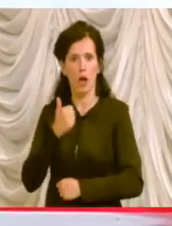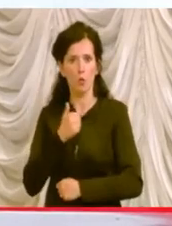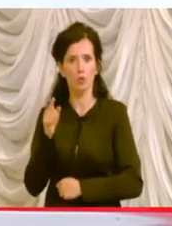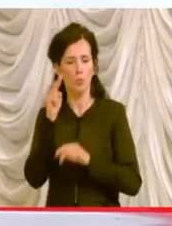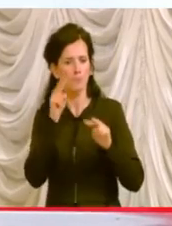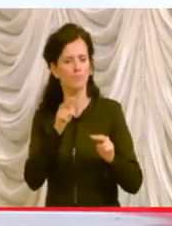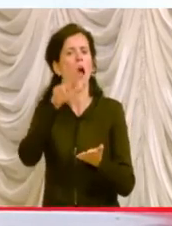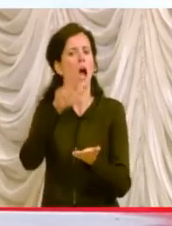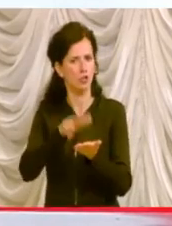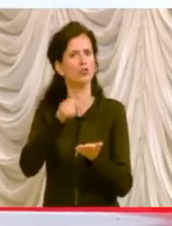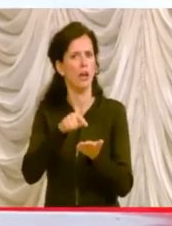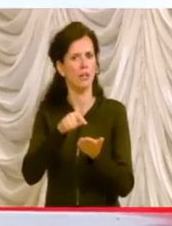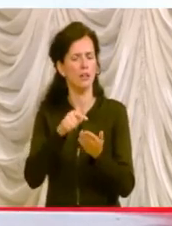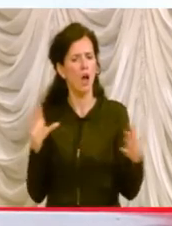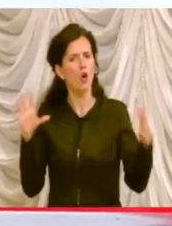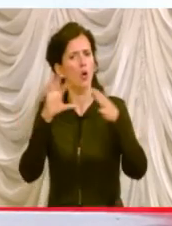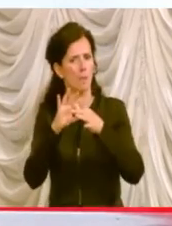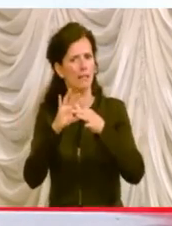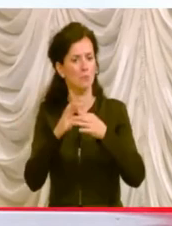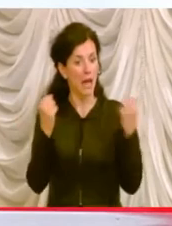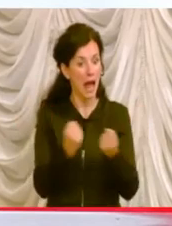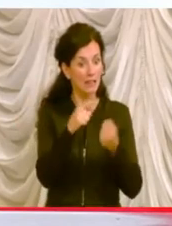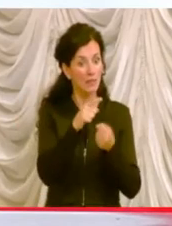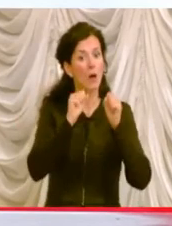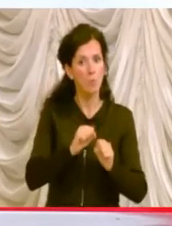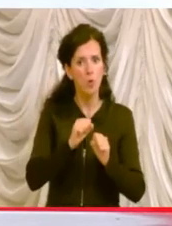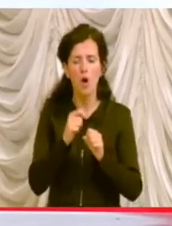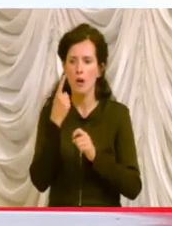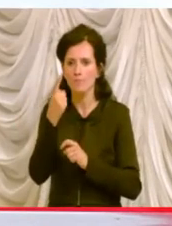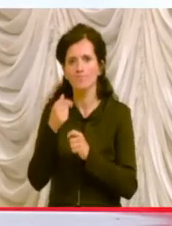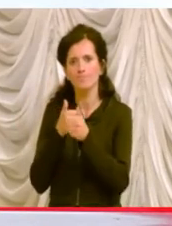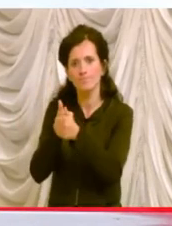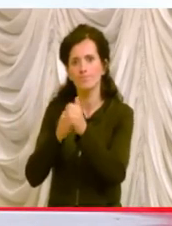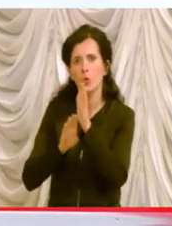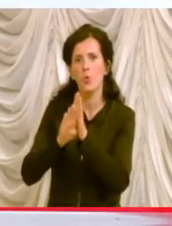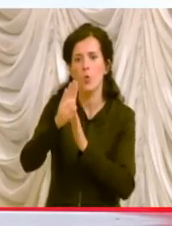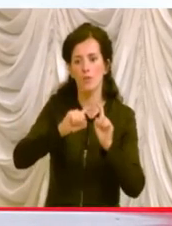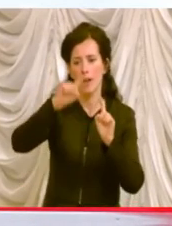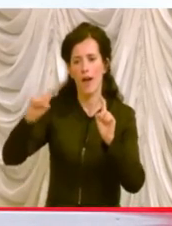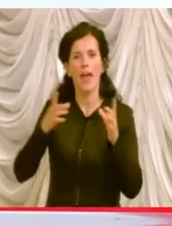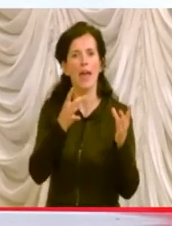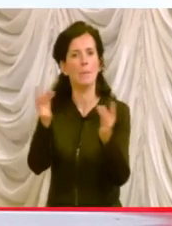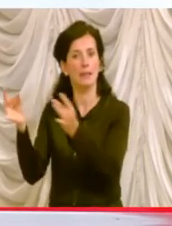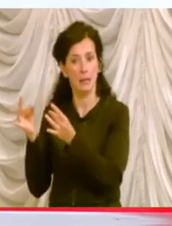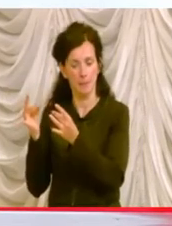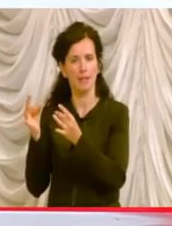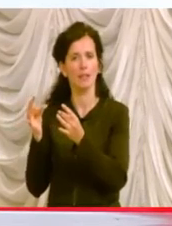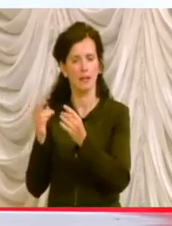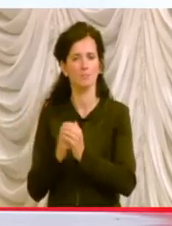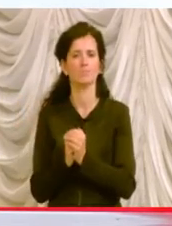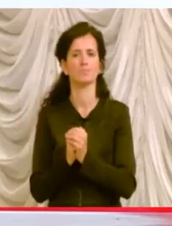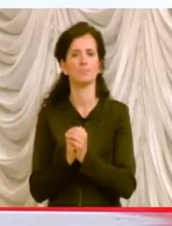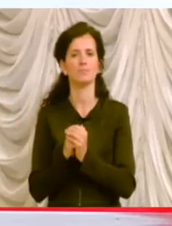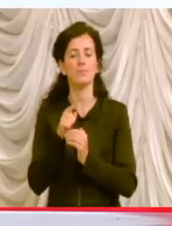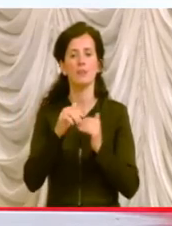accertato la compatibilità di tali attività con l'andamento della curva epidemiologica e in materia di spostamenti